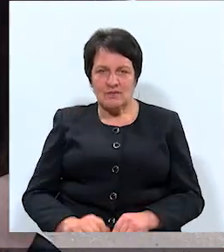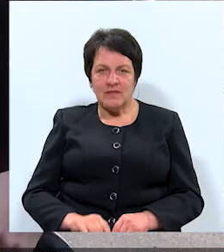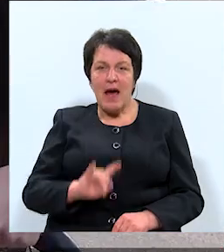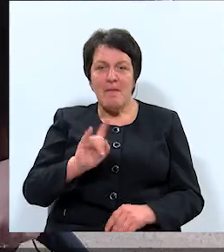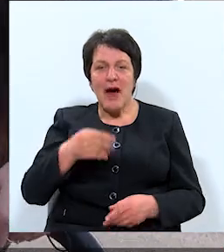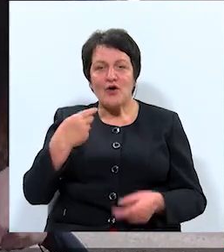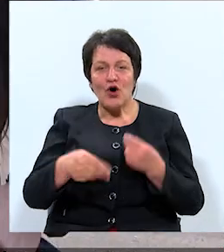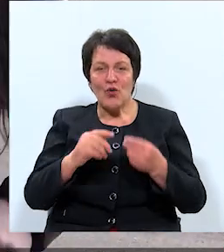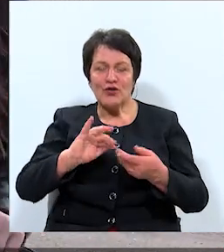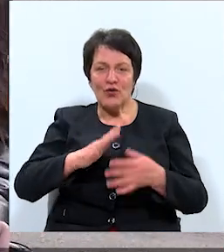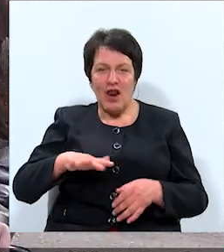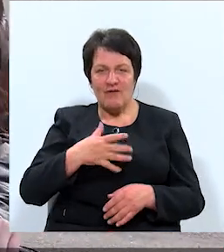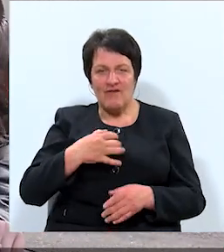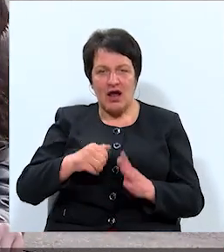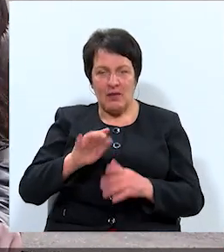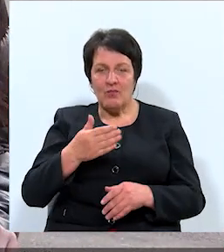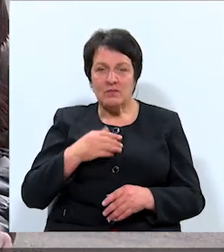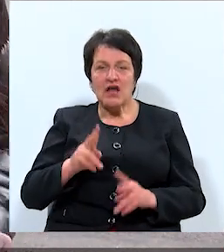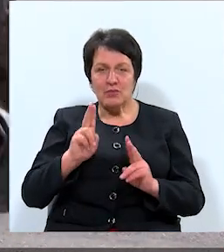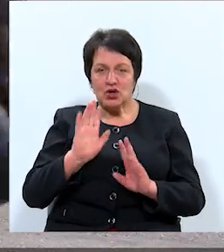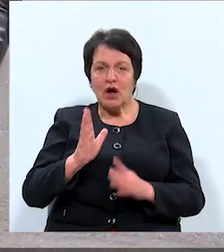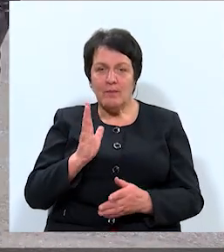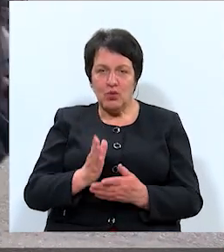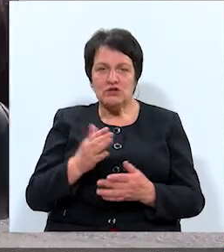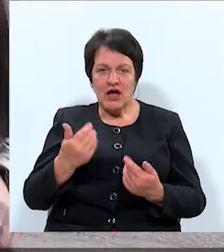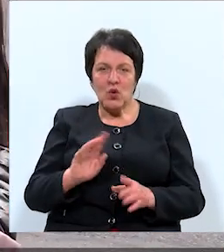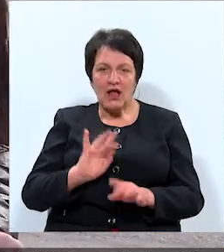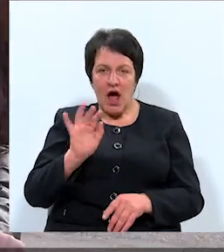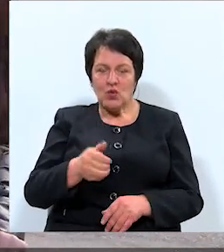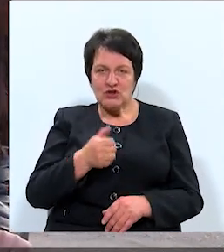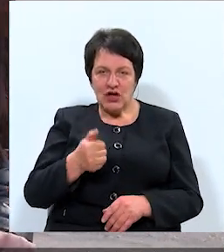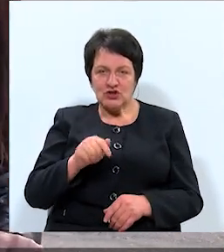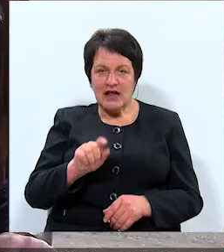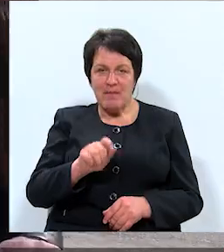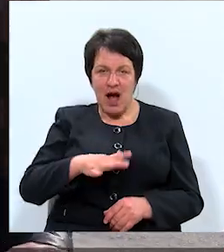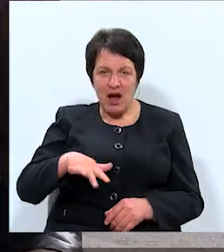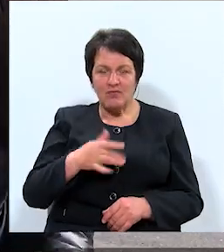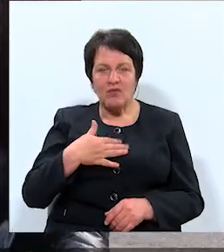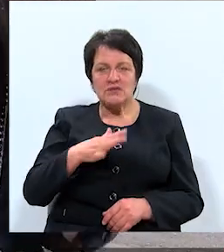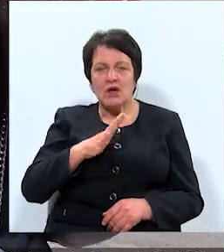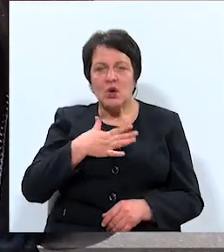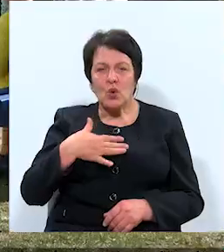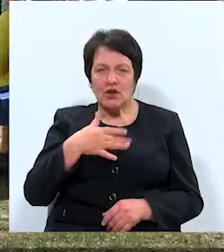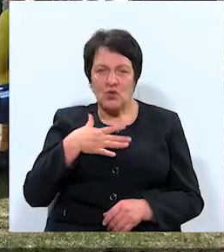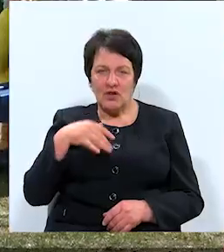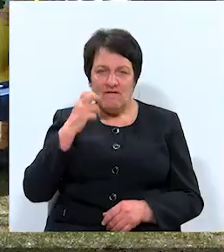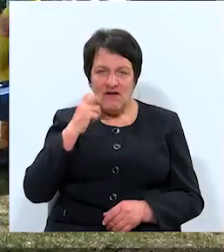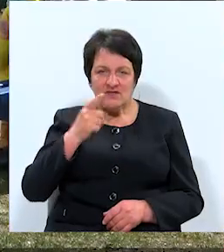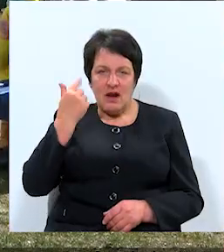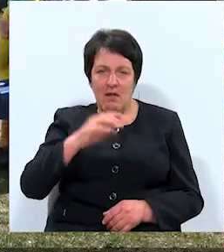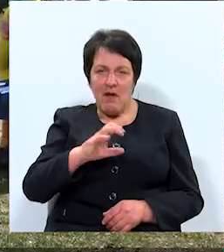rotvi lauku vajadzētu labāk. Mums apsolīkā būs jau nākamgad šeit, pagalmā, jo mums ir ļoti, ļoti vajadzis vēl tur